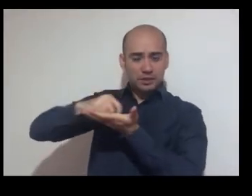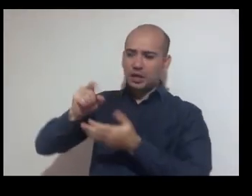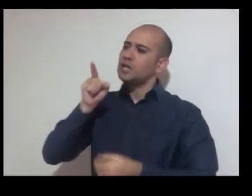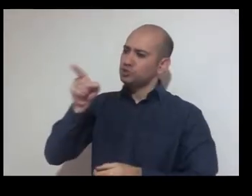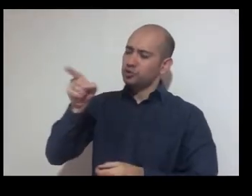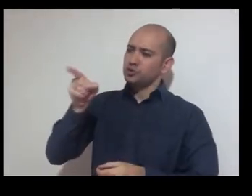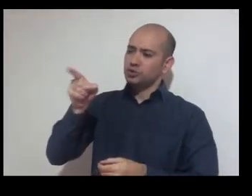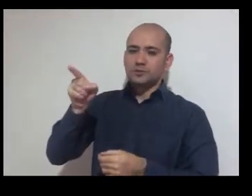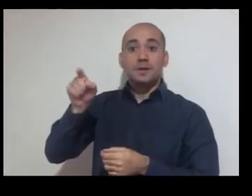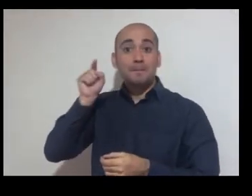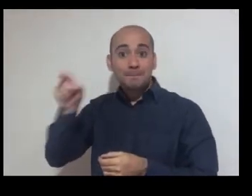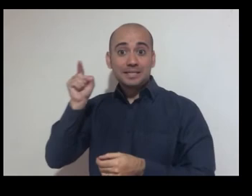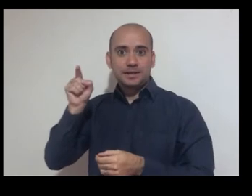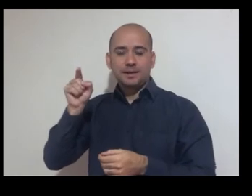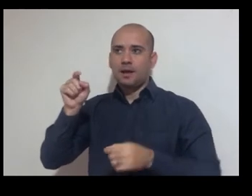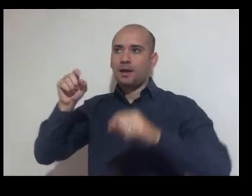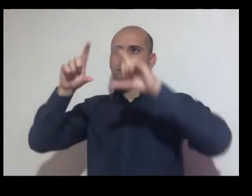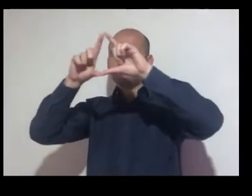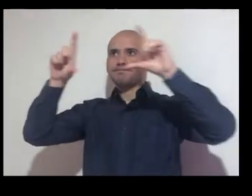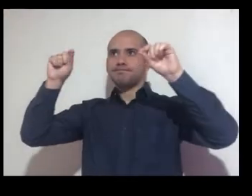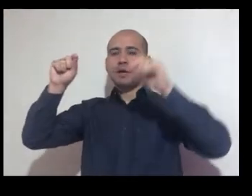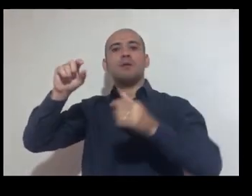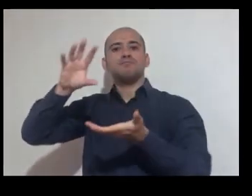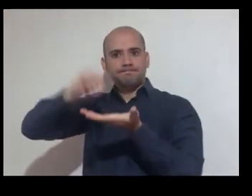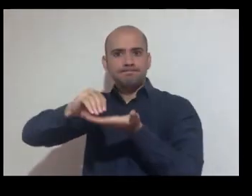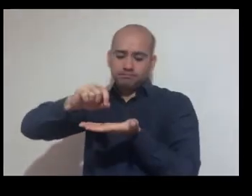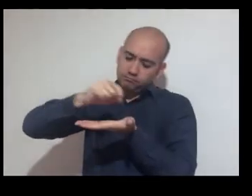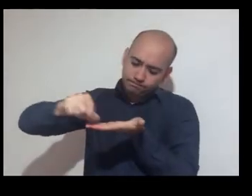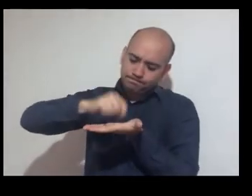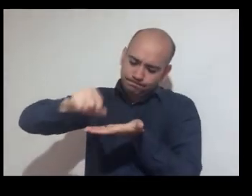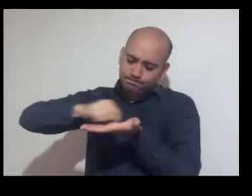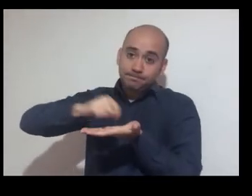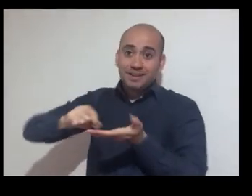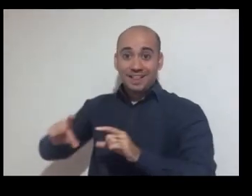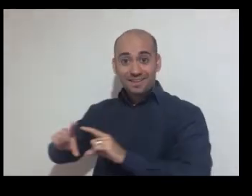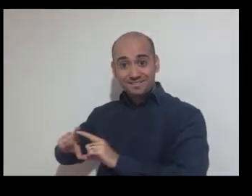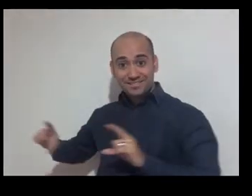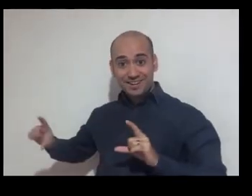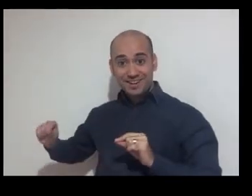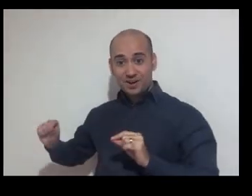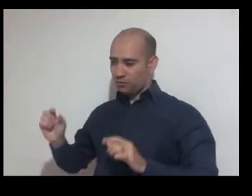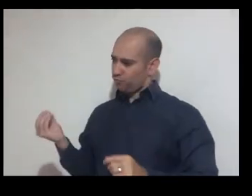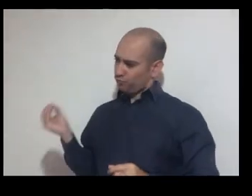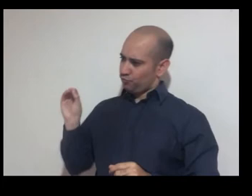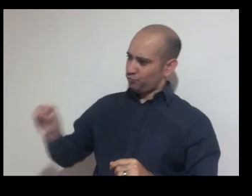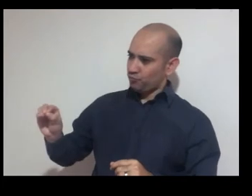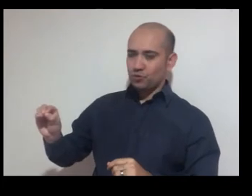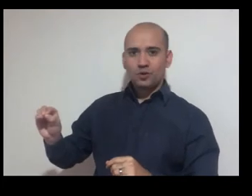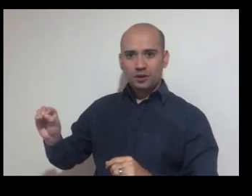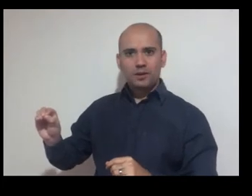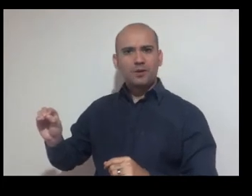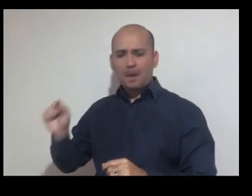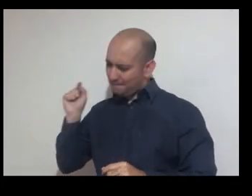seleksyonè a. Man option sa, Laban nou aglegal talabar xos. Nap remet travay la